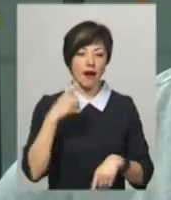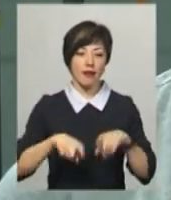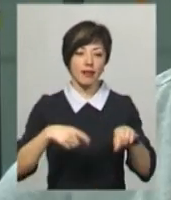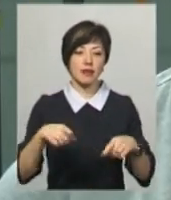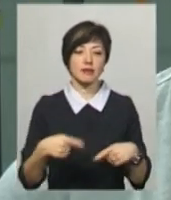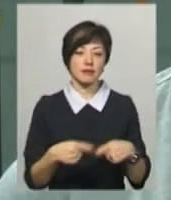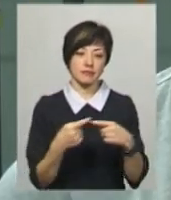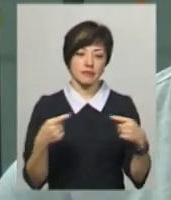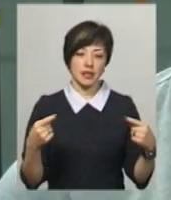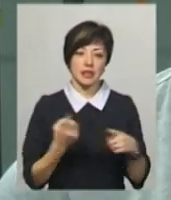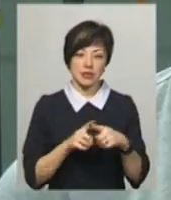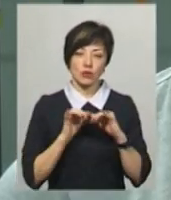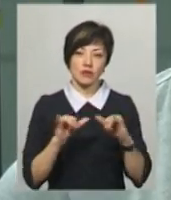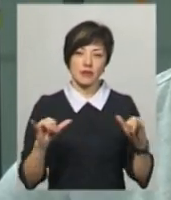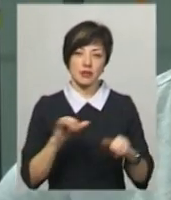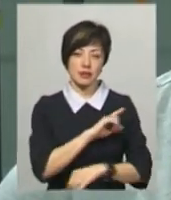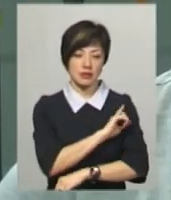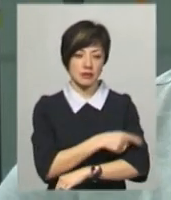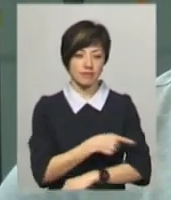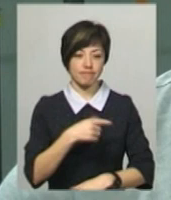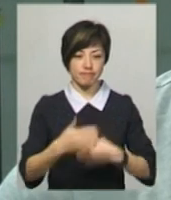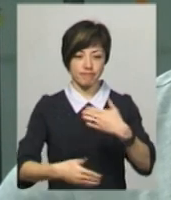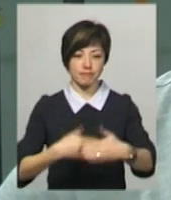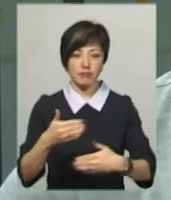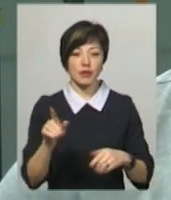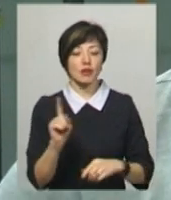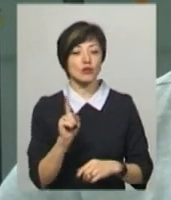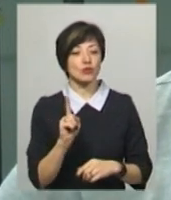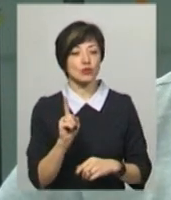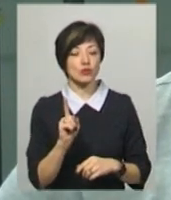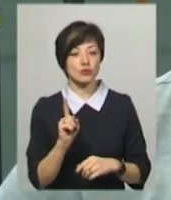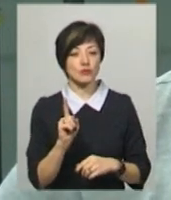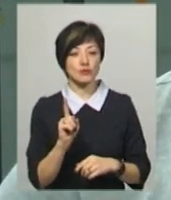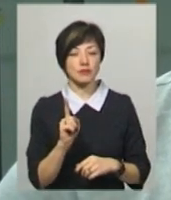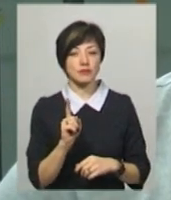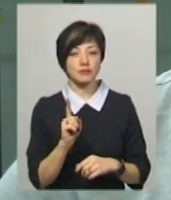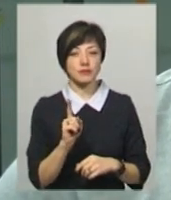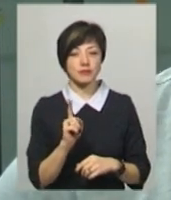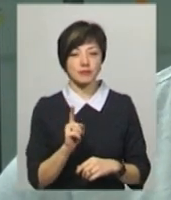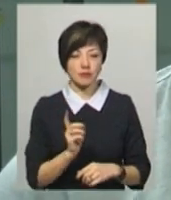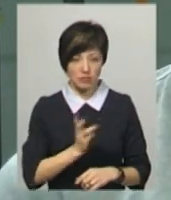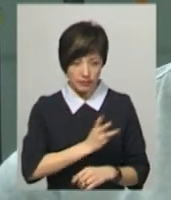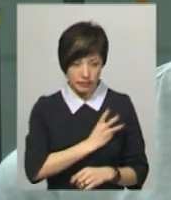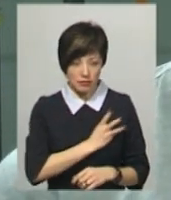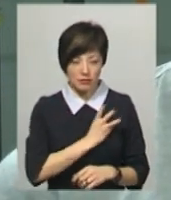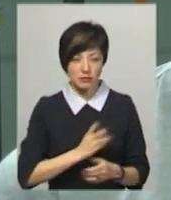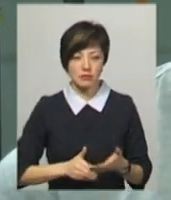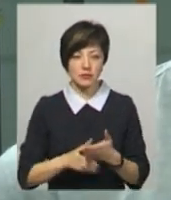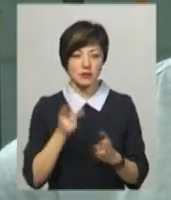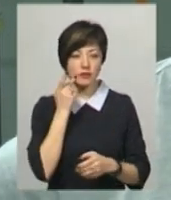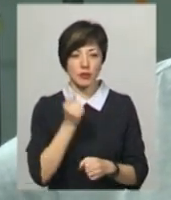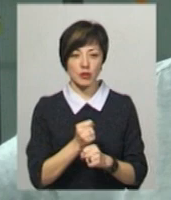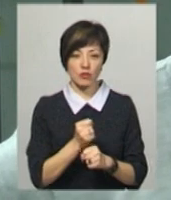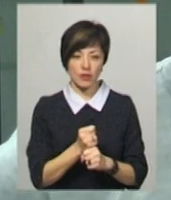даний час кросфіт розвивається досить високими темпами за рахунок того, що він нас стимулює завжди працювати в